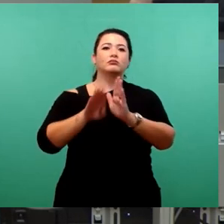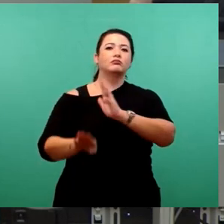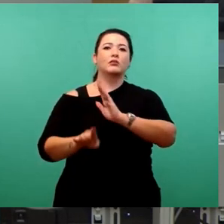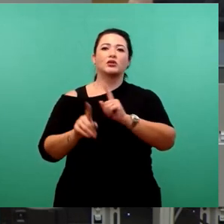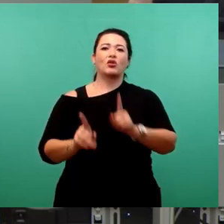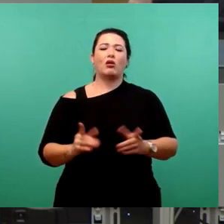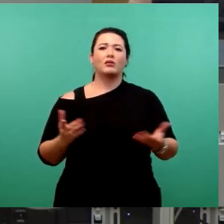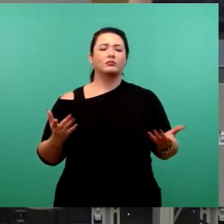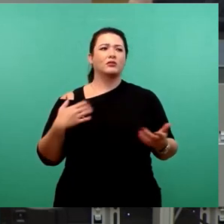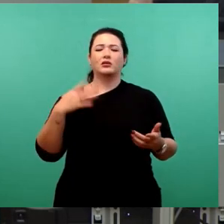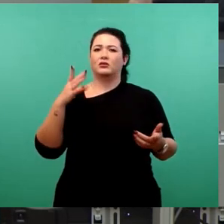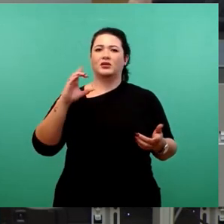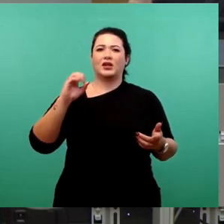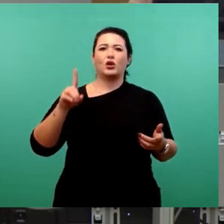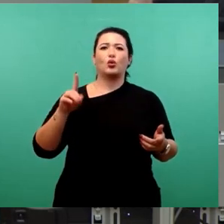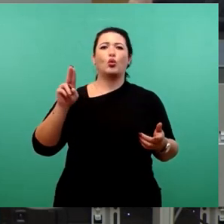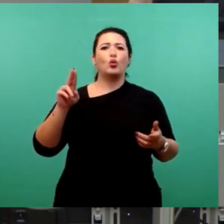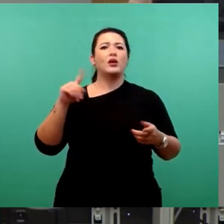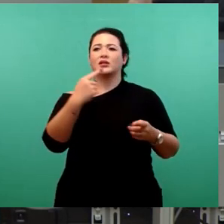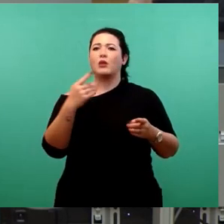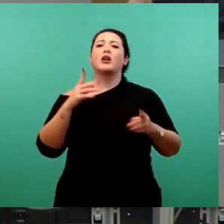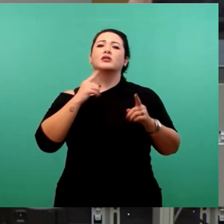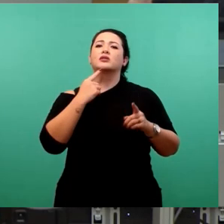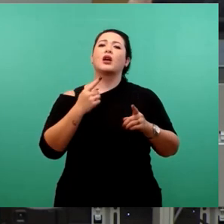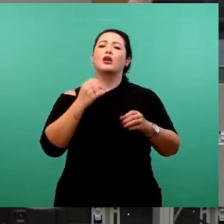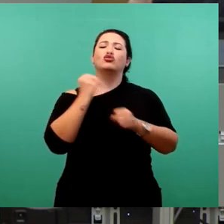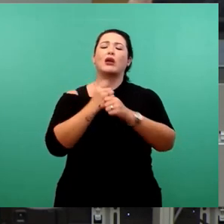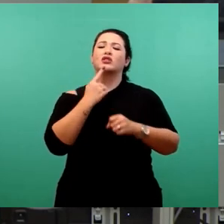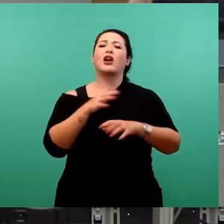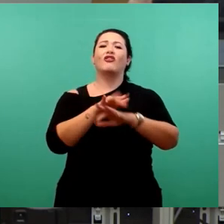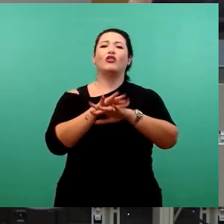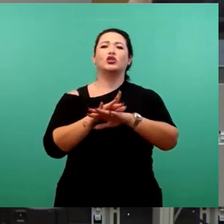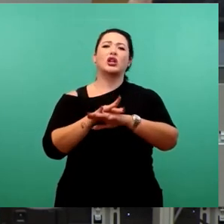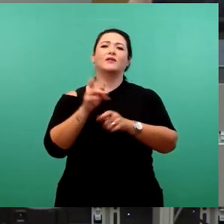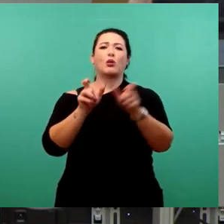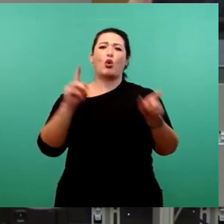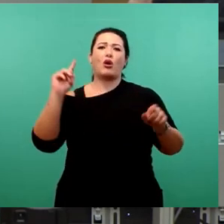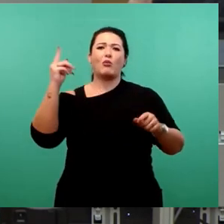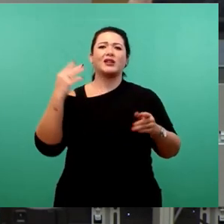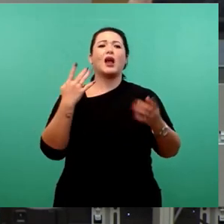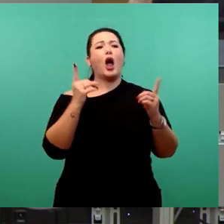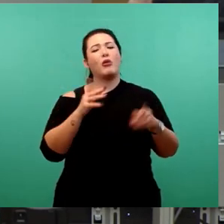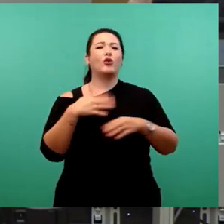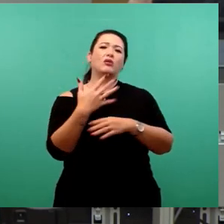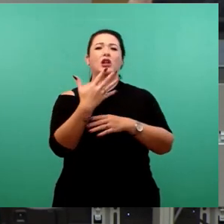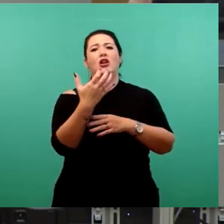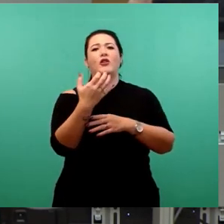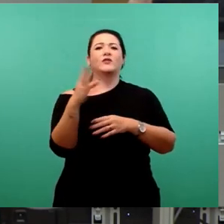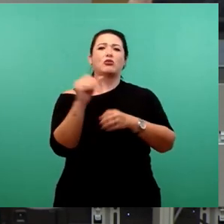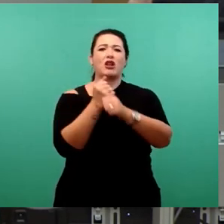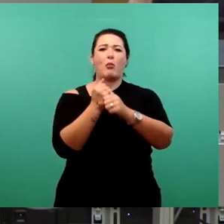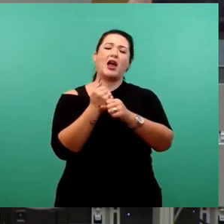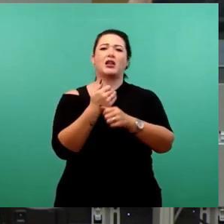die ganze Zeit vom Wirtschaftsbürgermeister. Sind wir doch mal ehrlich, es ist ein Amt für Wirtschaftsförderung mit rund 50 MitarbeiterInnen. Das ist das